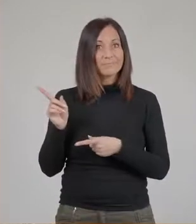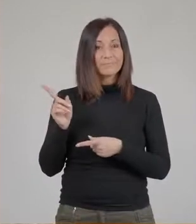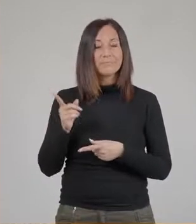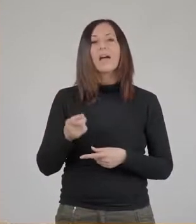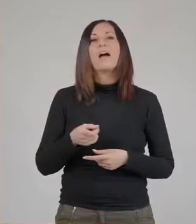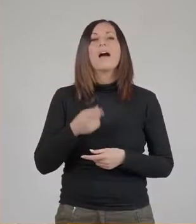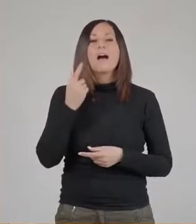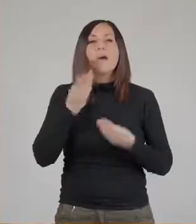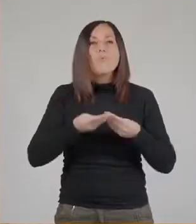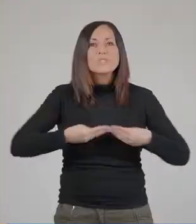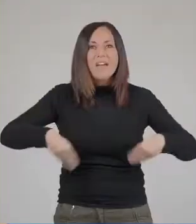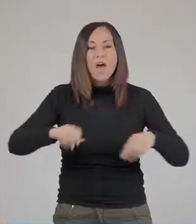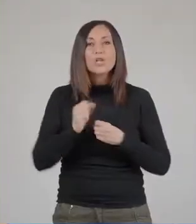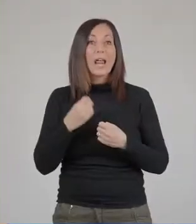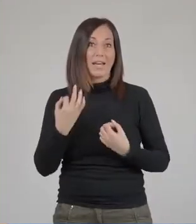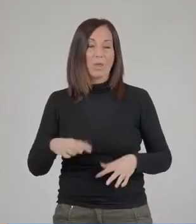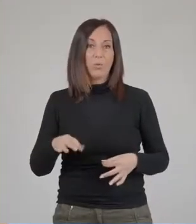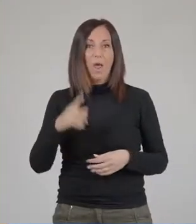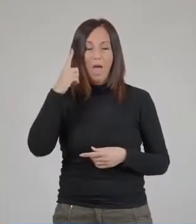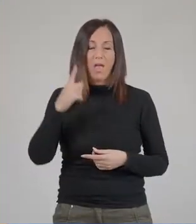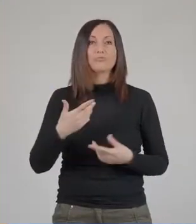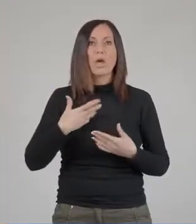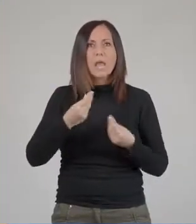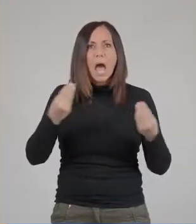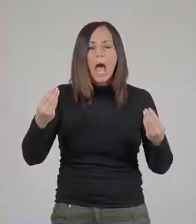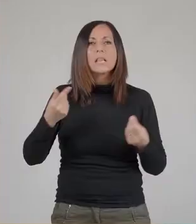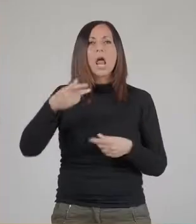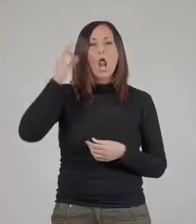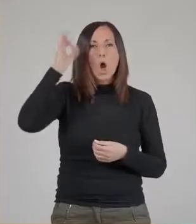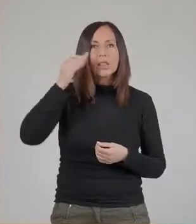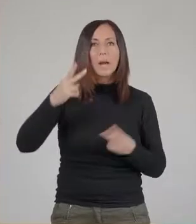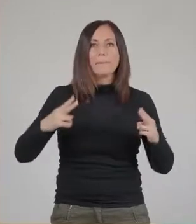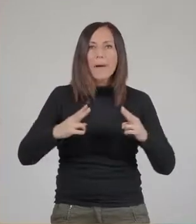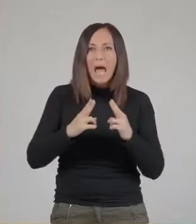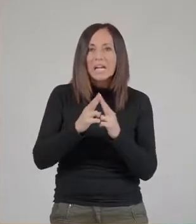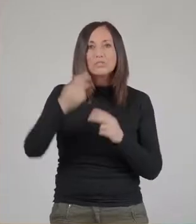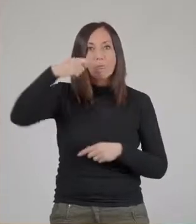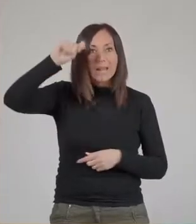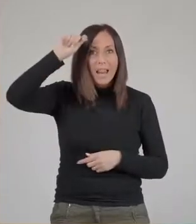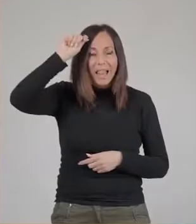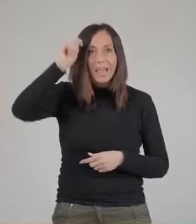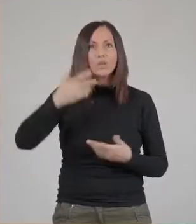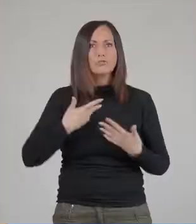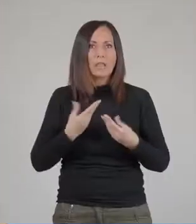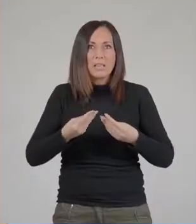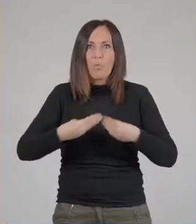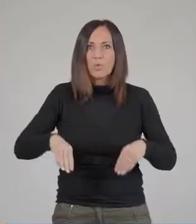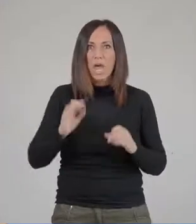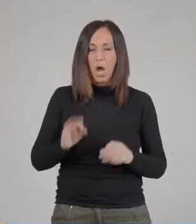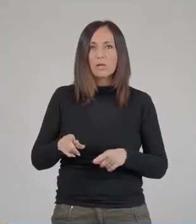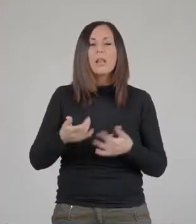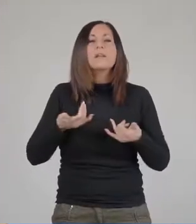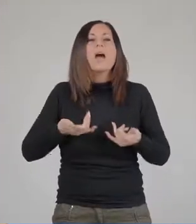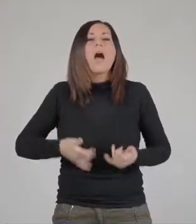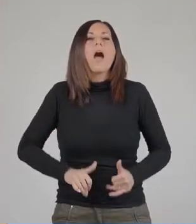Questo, come molti altri musei di storia naturale, anche ben più importanti, penso a Londra, penso a Parigi, penso a Berlino, in realtà